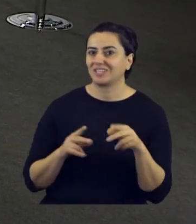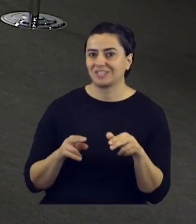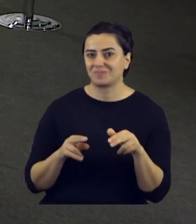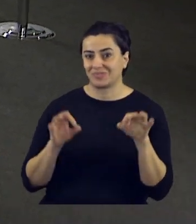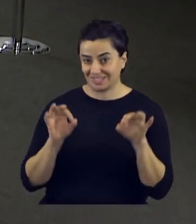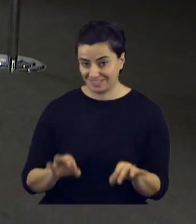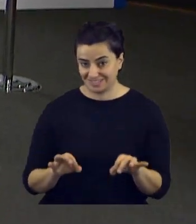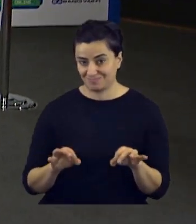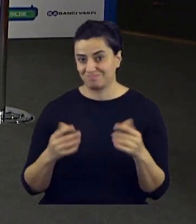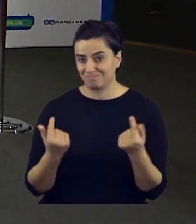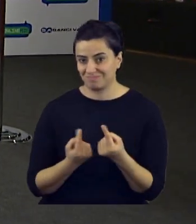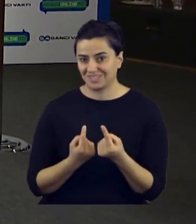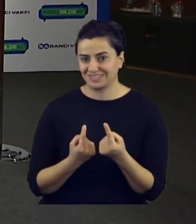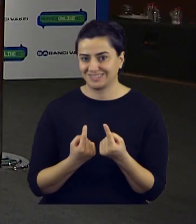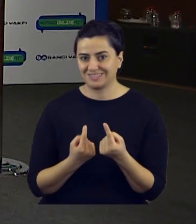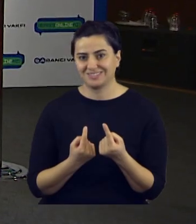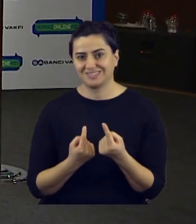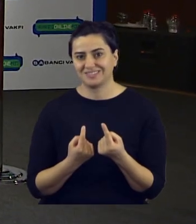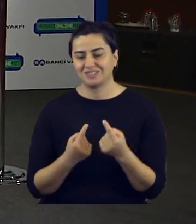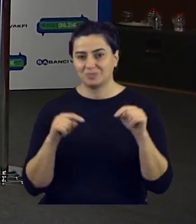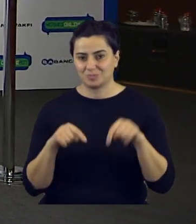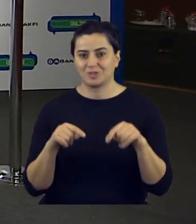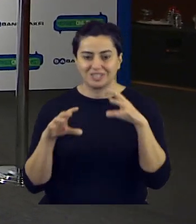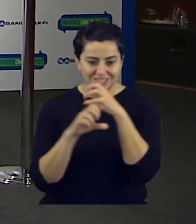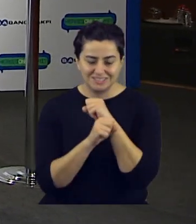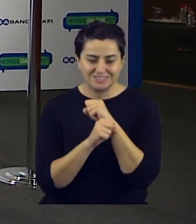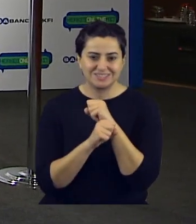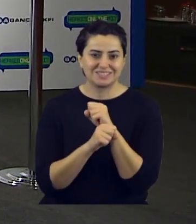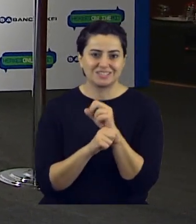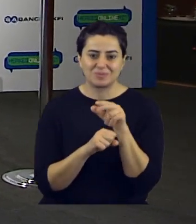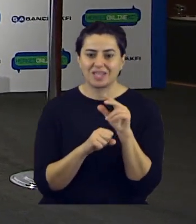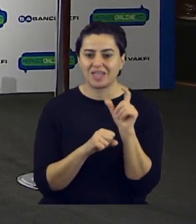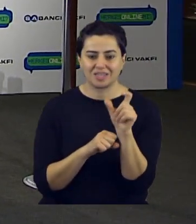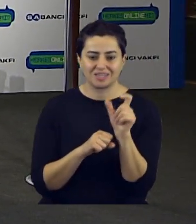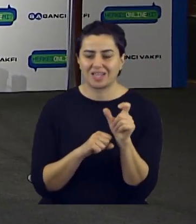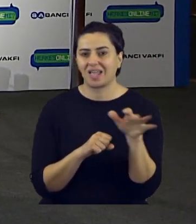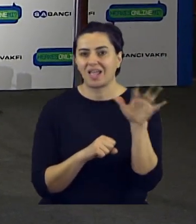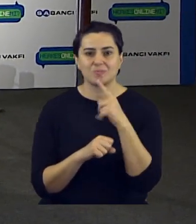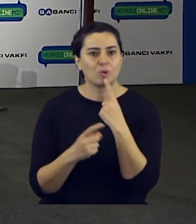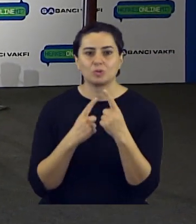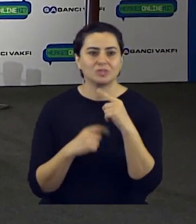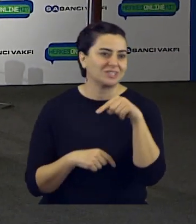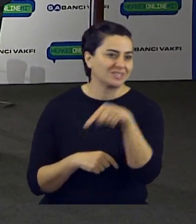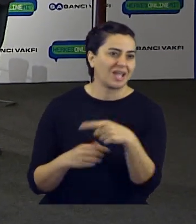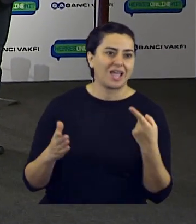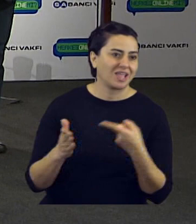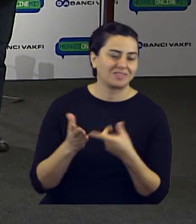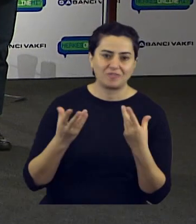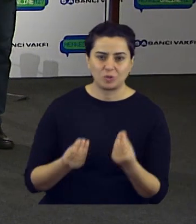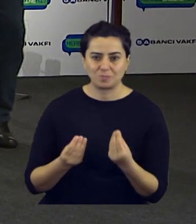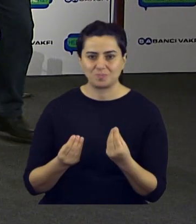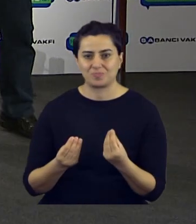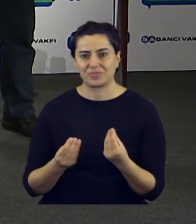bahsettiğim gibi şimdi birazcık bu gizli özne gibi her cümlemizin içerisine her oturumumuza